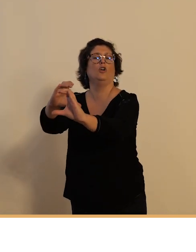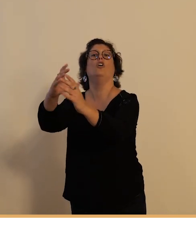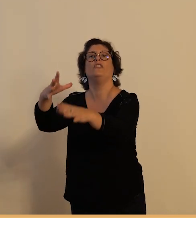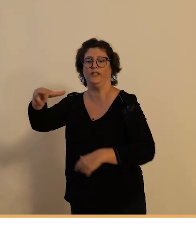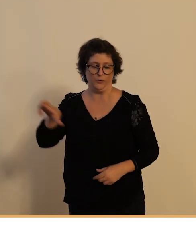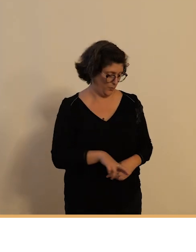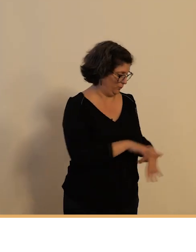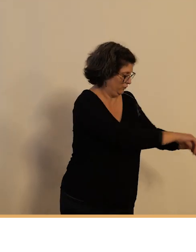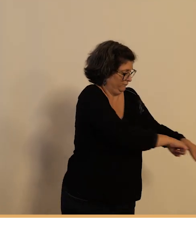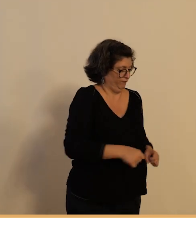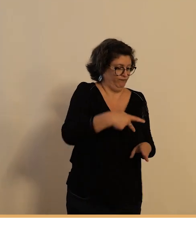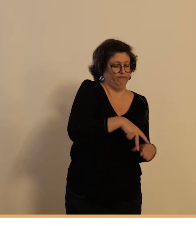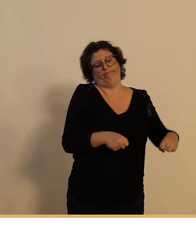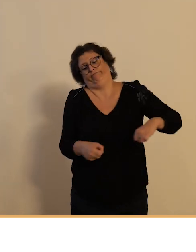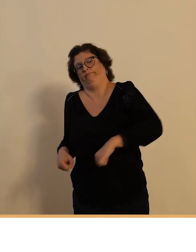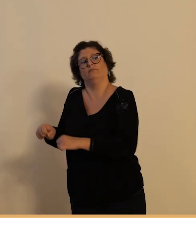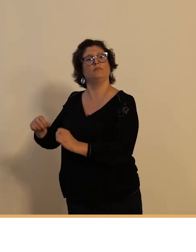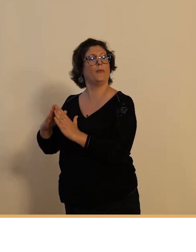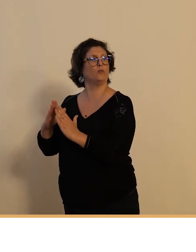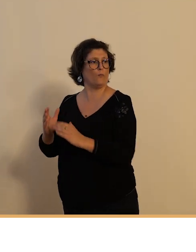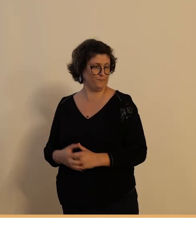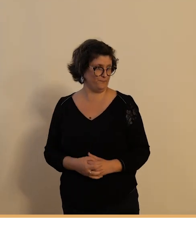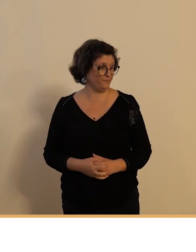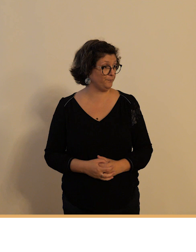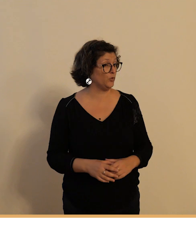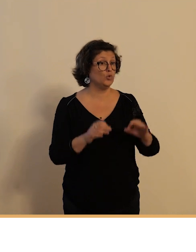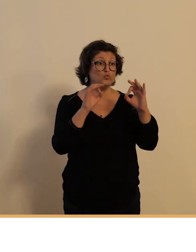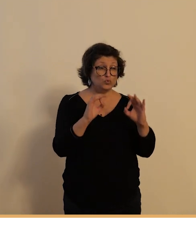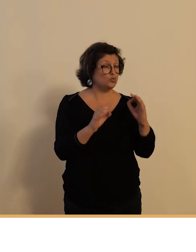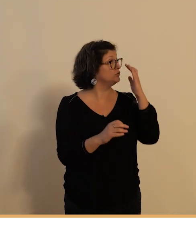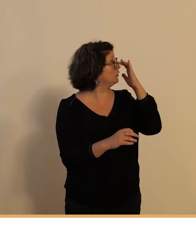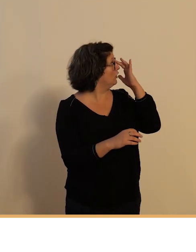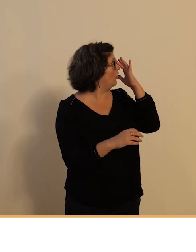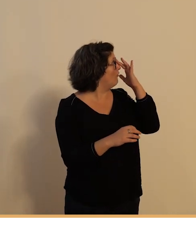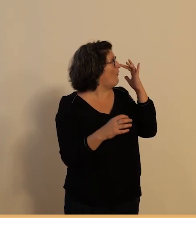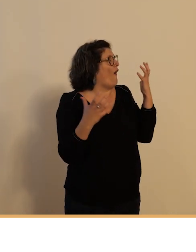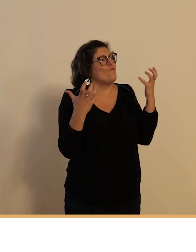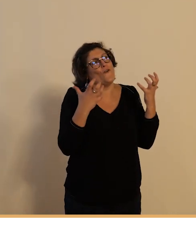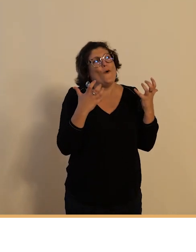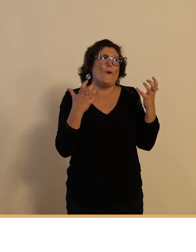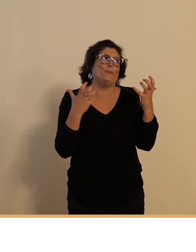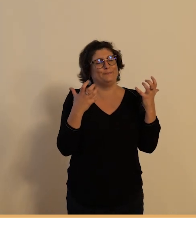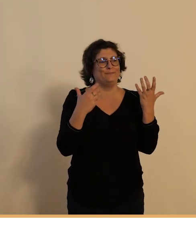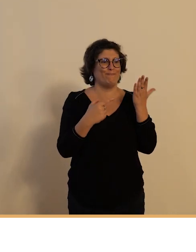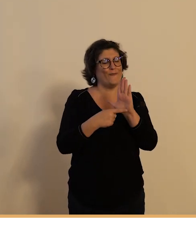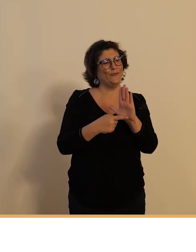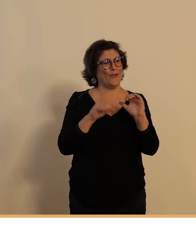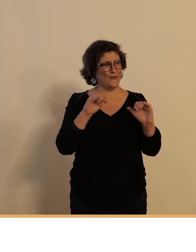travailleurs à bicyclette on a fait un petit focus nous avons fait un petit qu'un d'oeil sur l